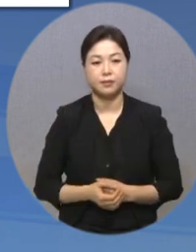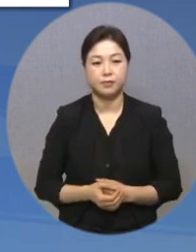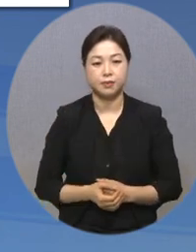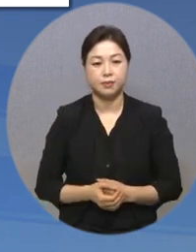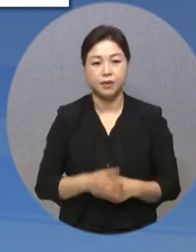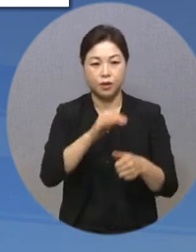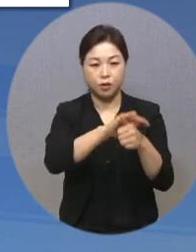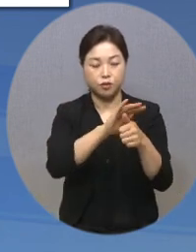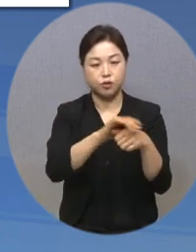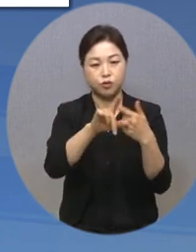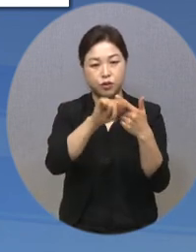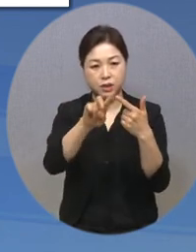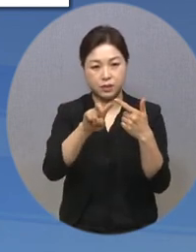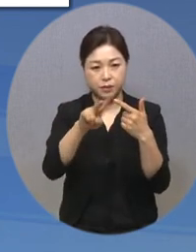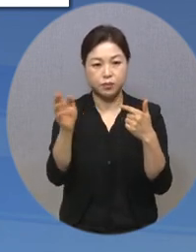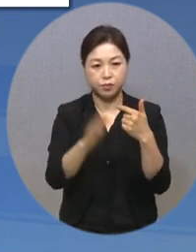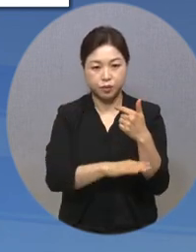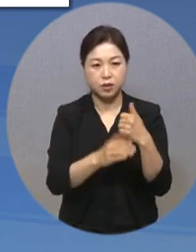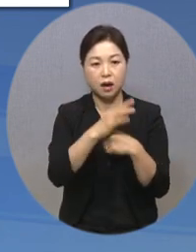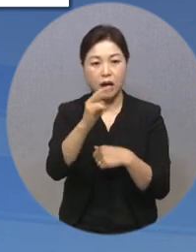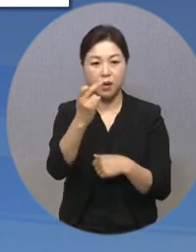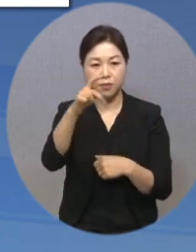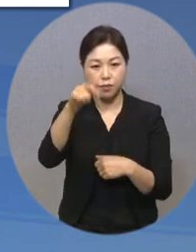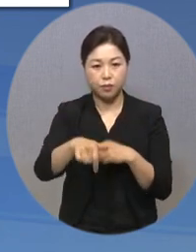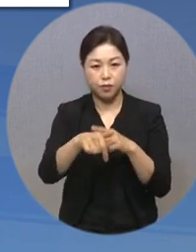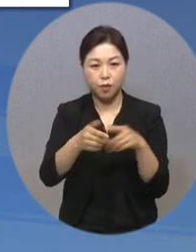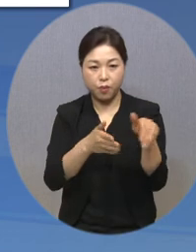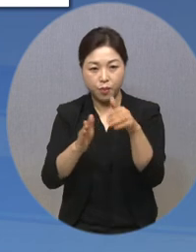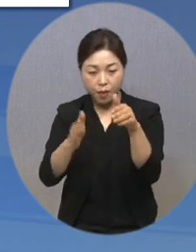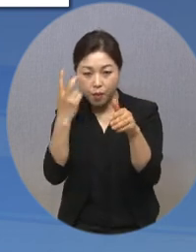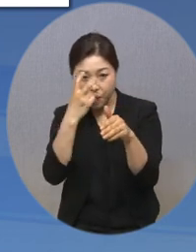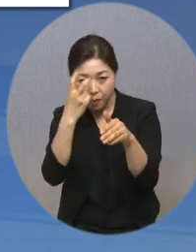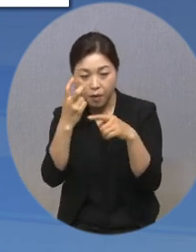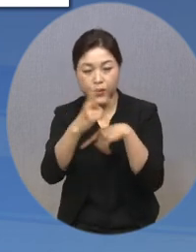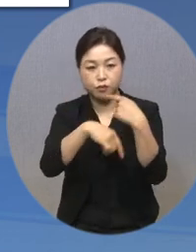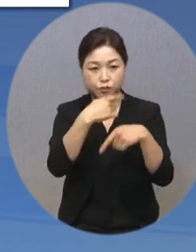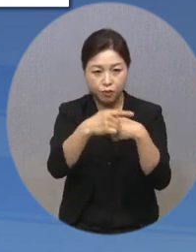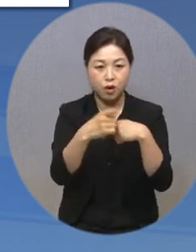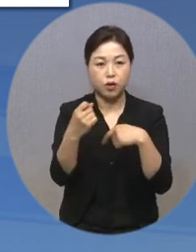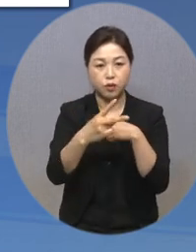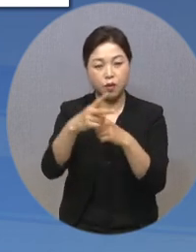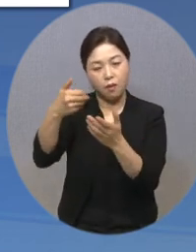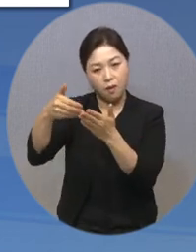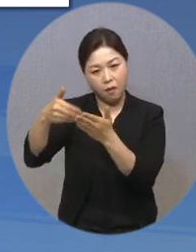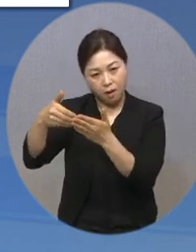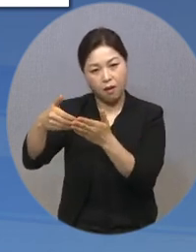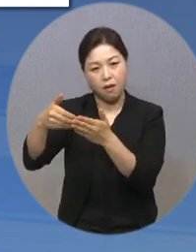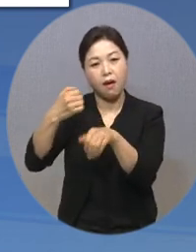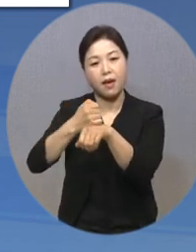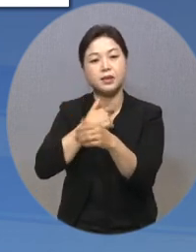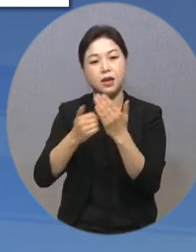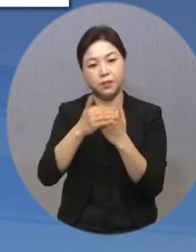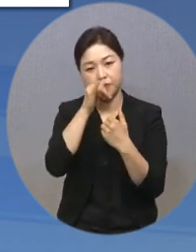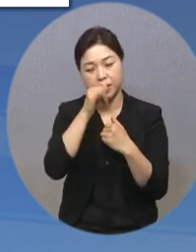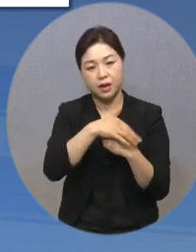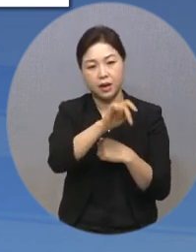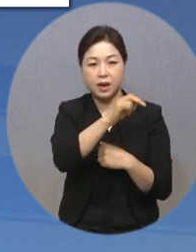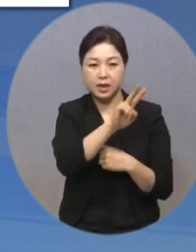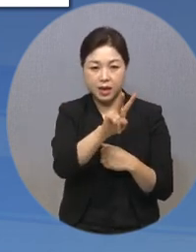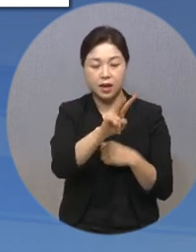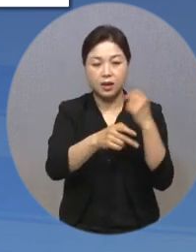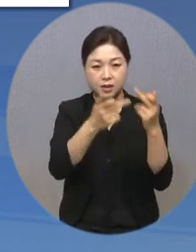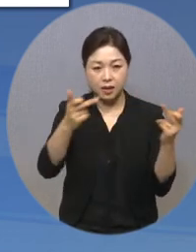경주에서는 6월 22일부터 암곡 탐방로 수어 해설과 세밀화 그리기 체험을 할 수 있습니다. 가야산과